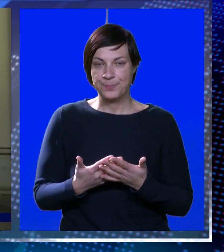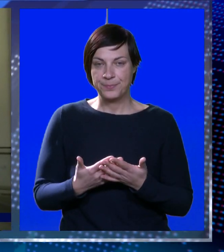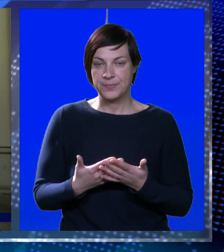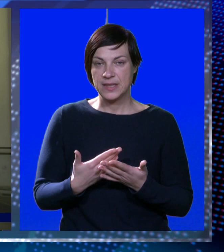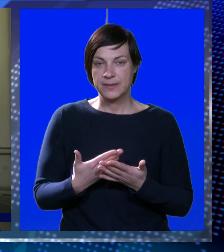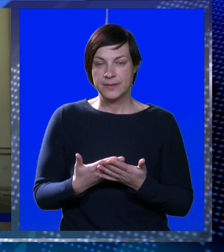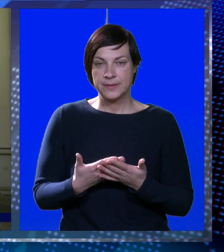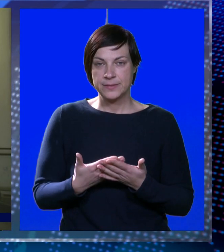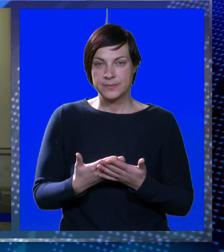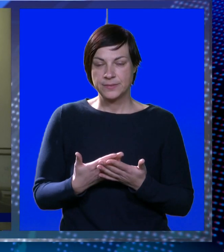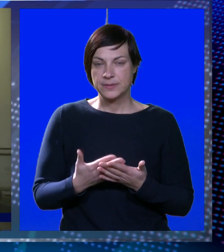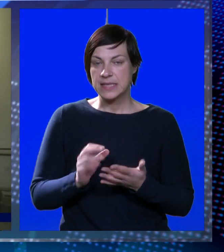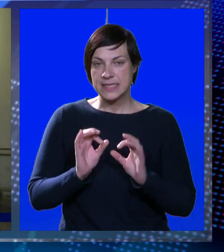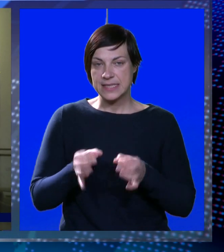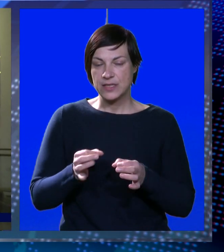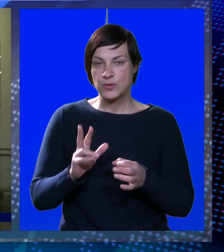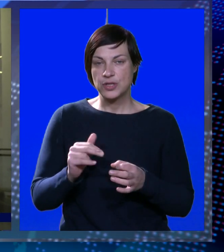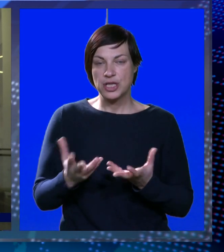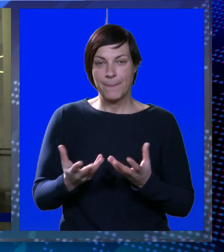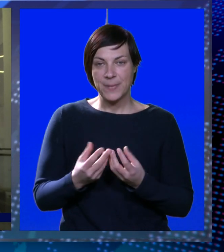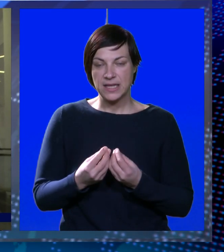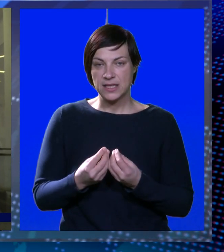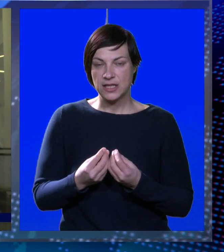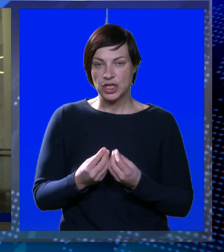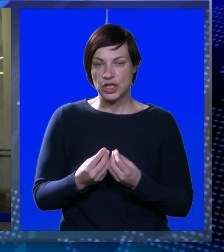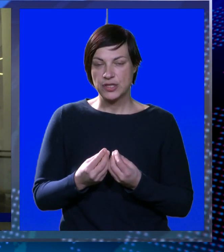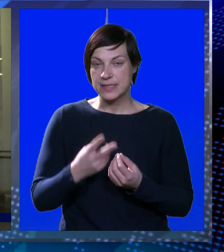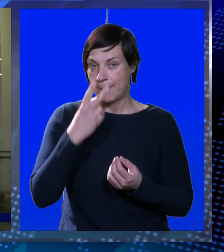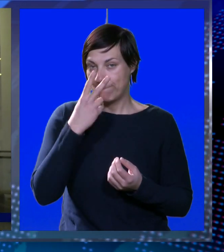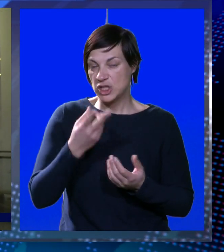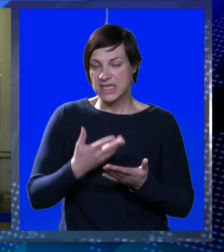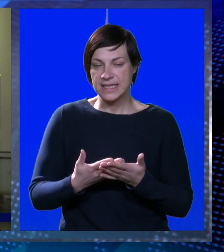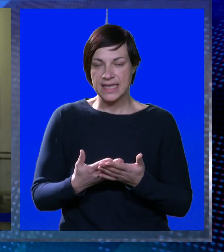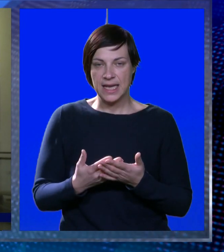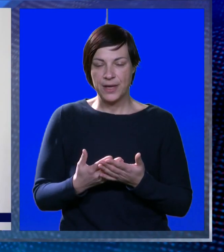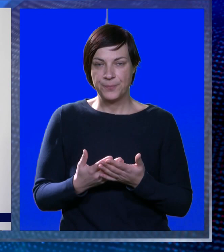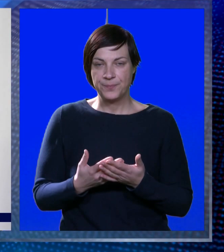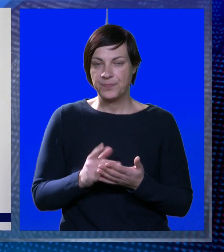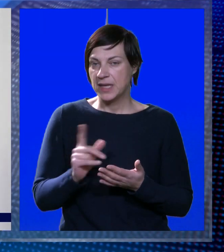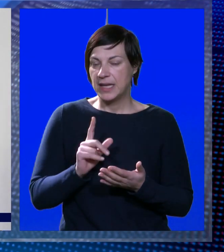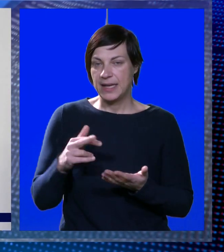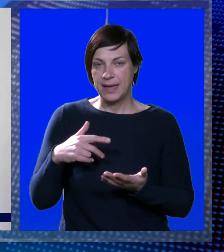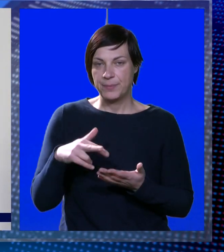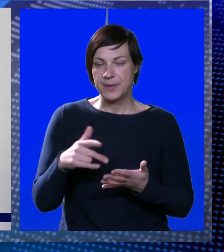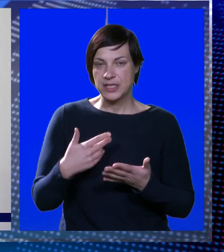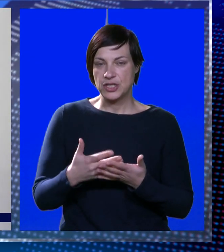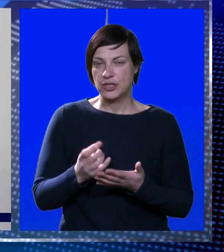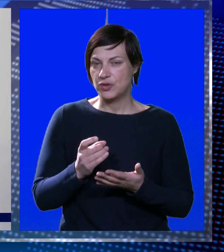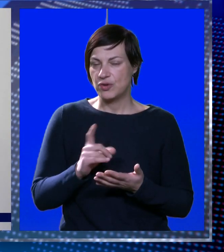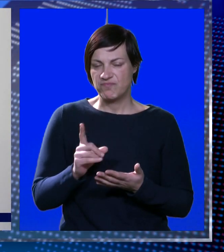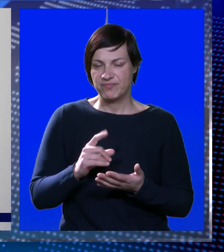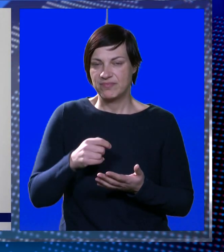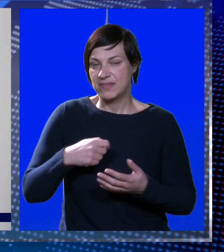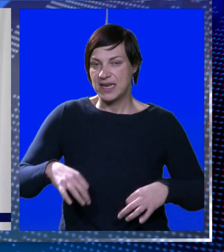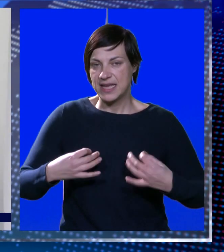Da, zato što će sigurno imati dosta ovoga posjetilja. Pa ne bi šo, zato što je to